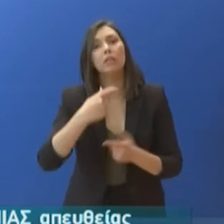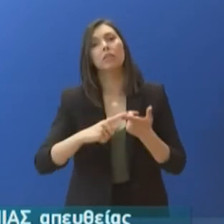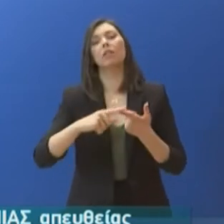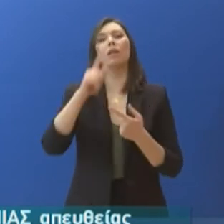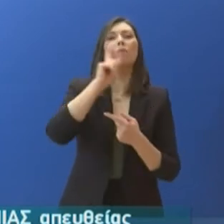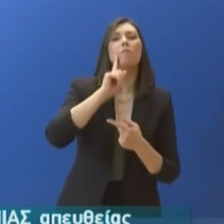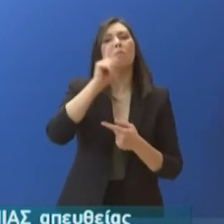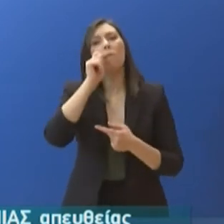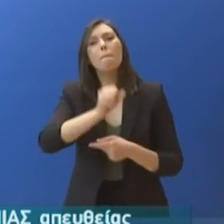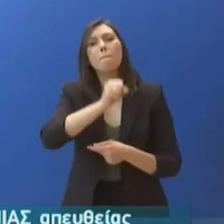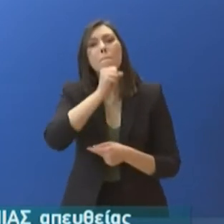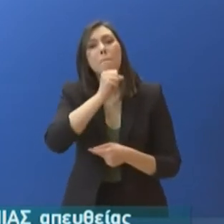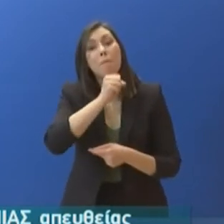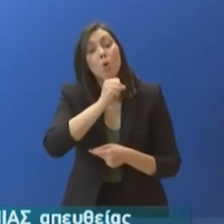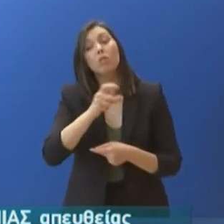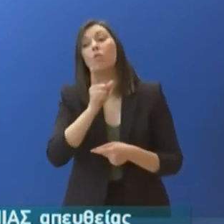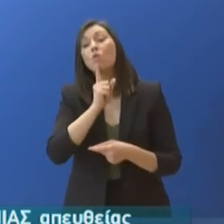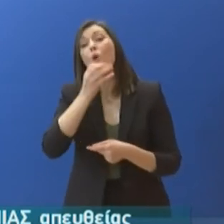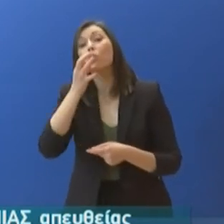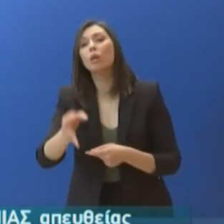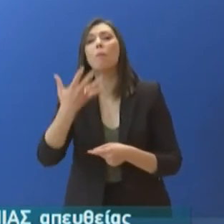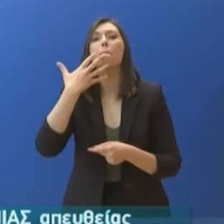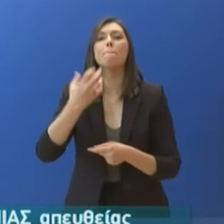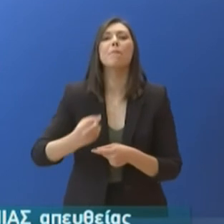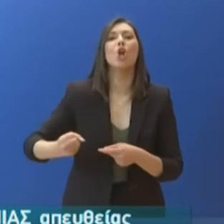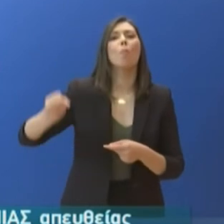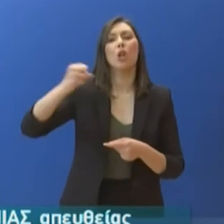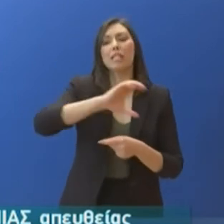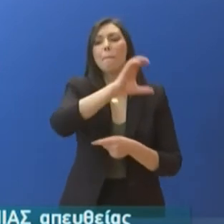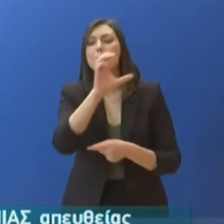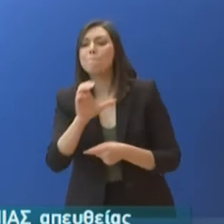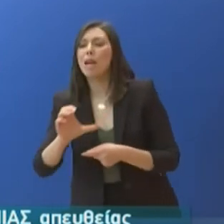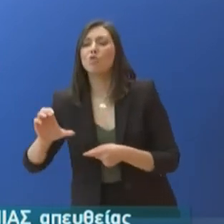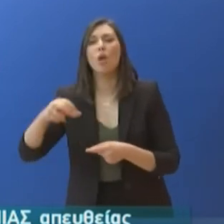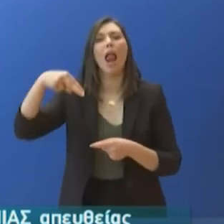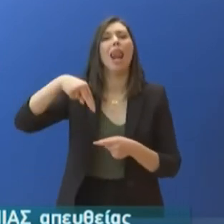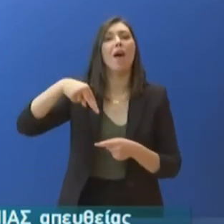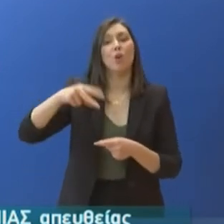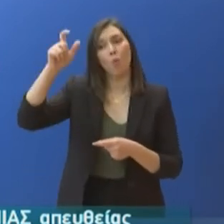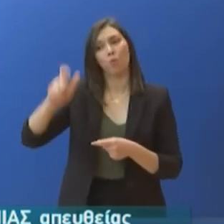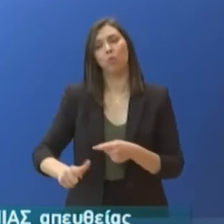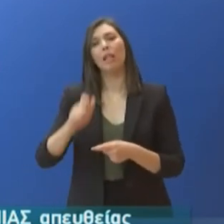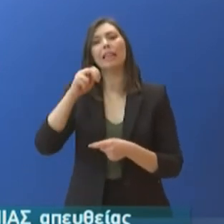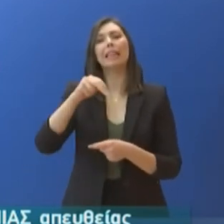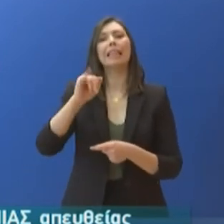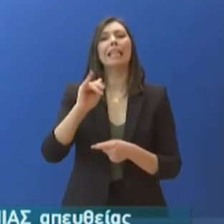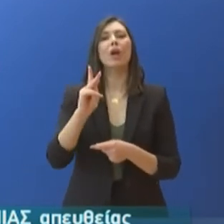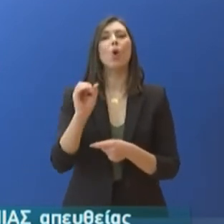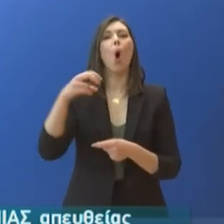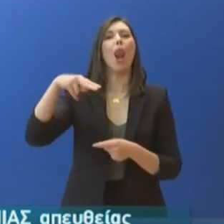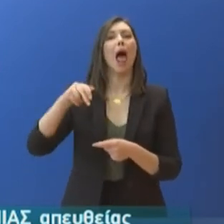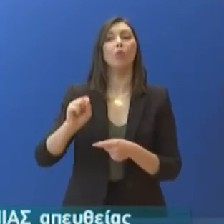και στις γιαγιάτες μας, τα λόγια του Μητροπολίτη Μεσογείας και Αλαβροτικής Νικόλαου, «Κάθε τι που σέβεται την κοινωνία και τον συνάνθρωπο